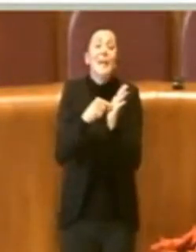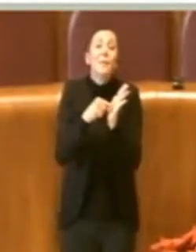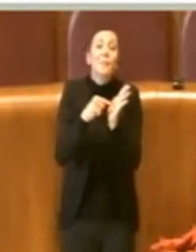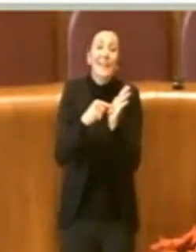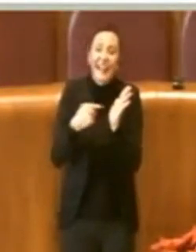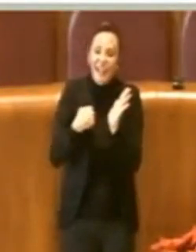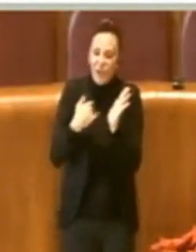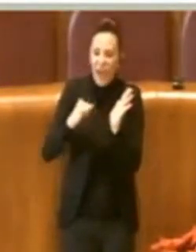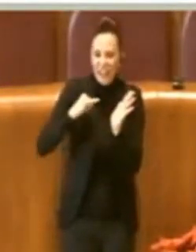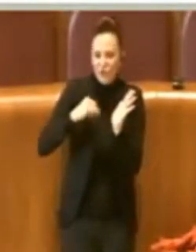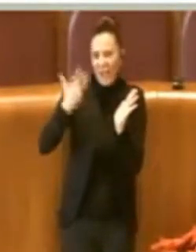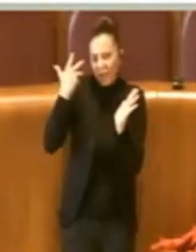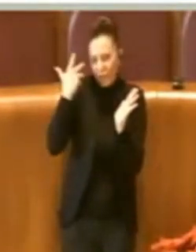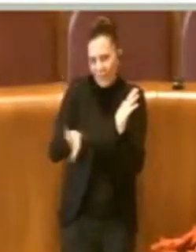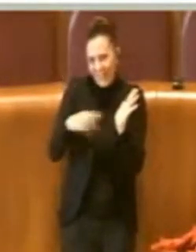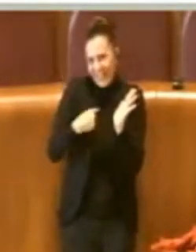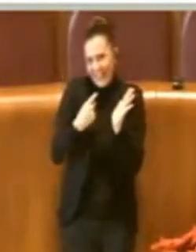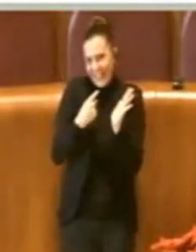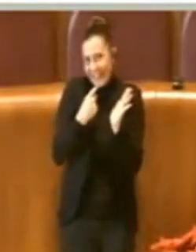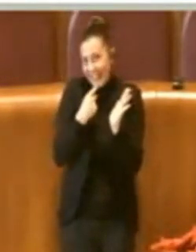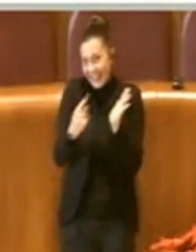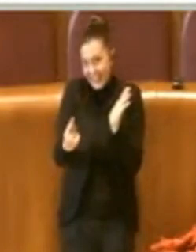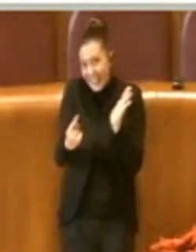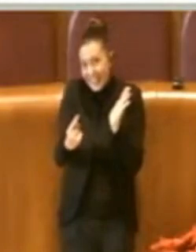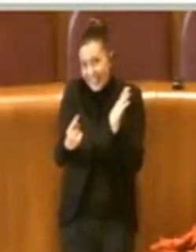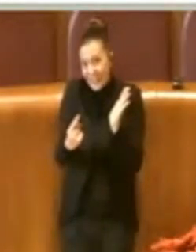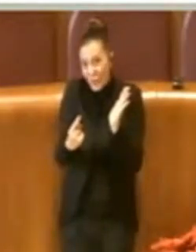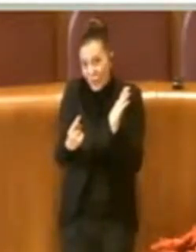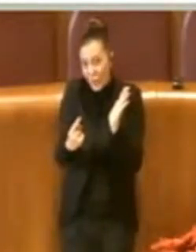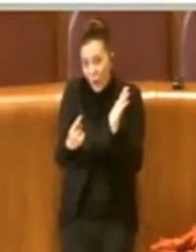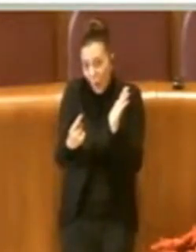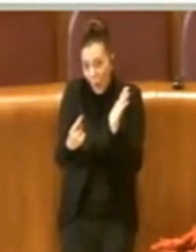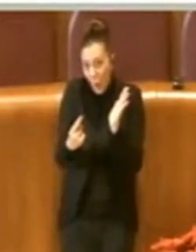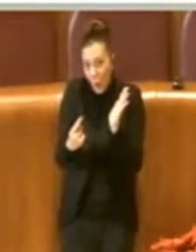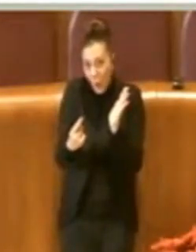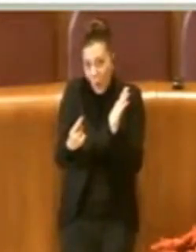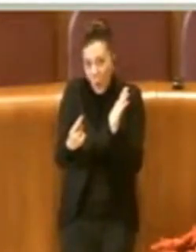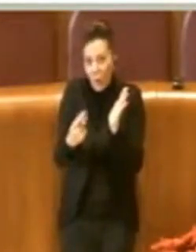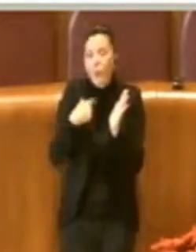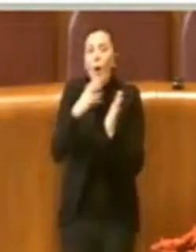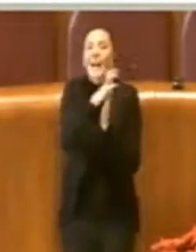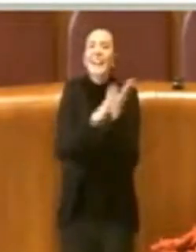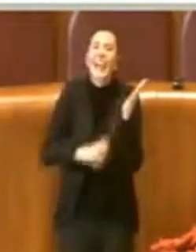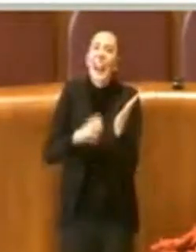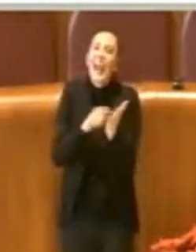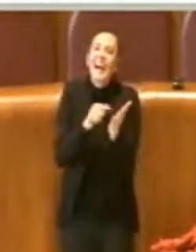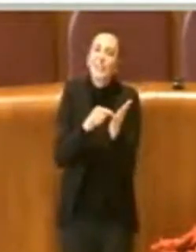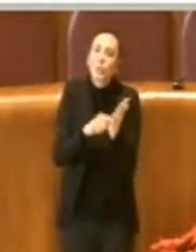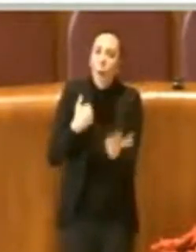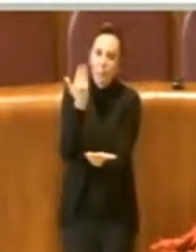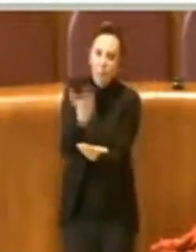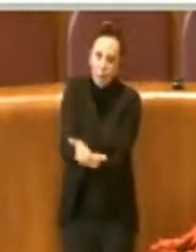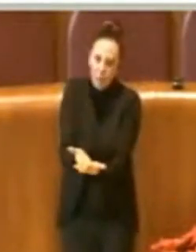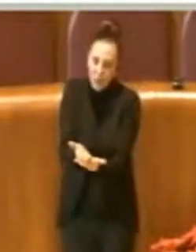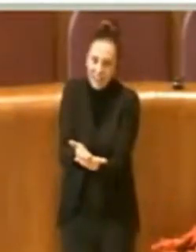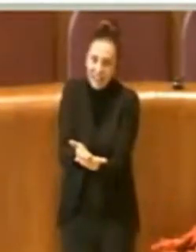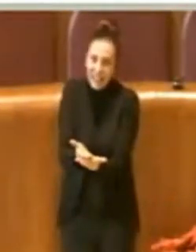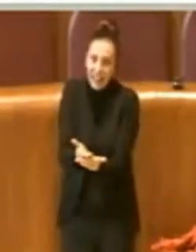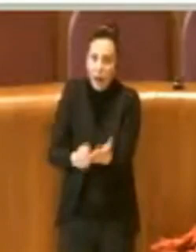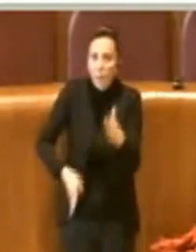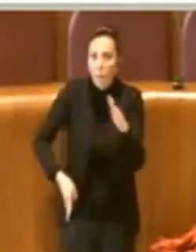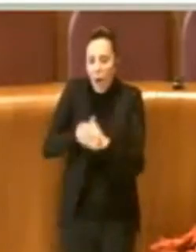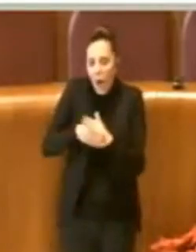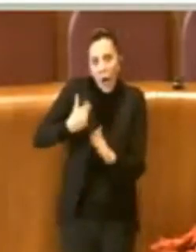avevo già anticipato in insomma facendo la relazione appunto della proposta parte da